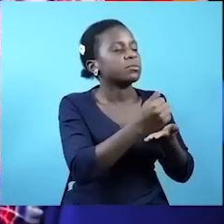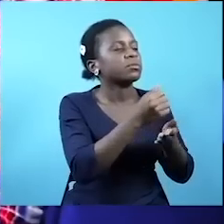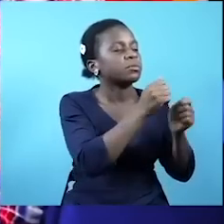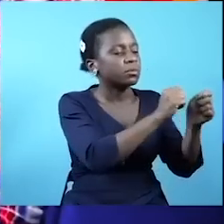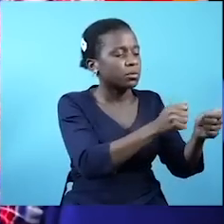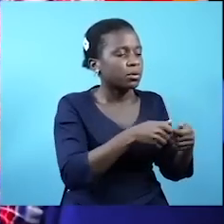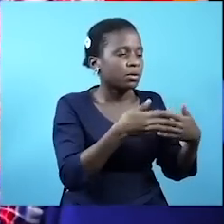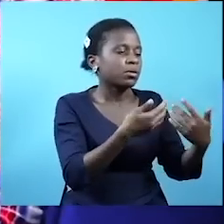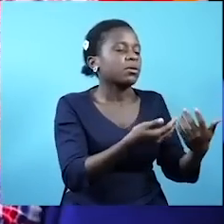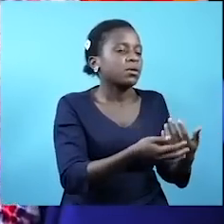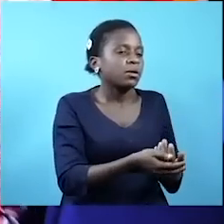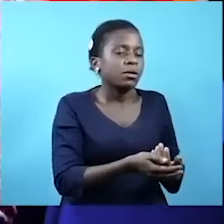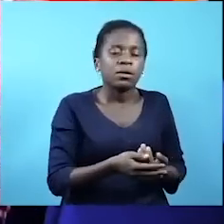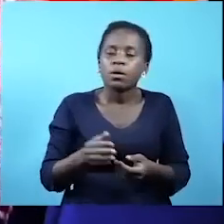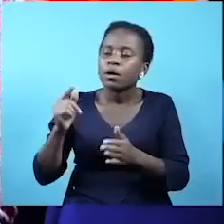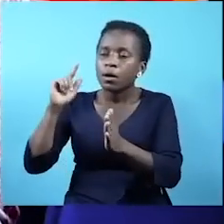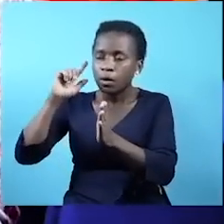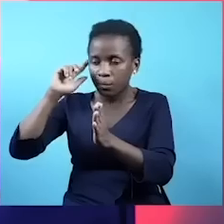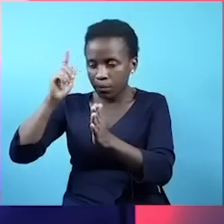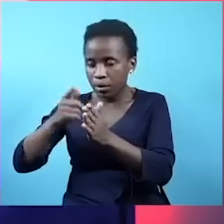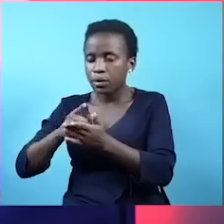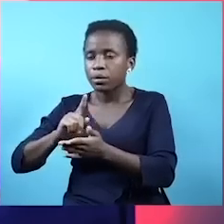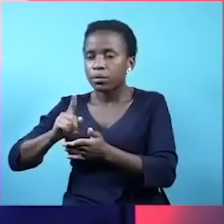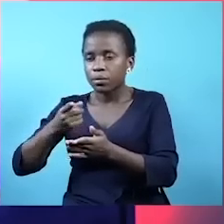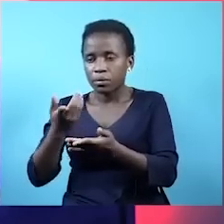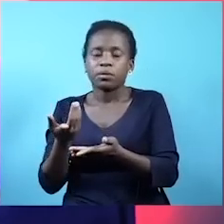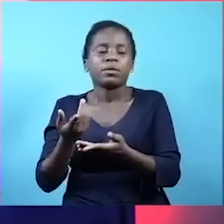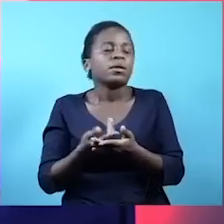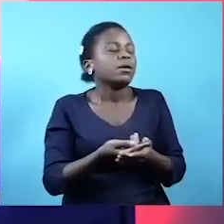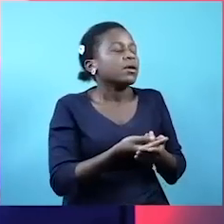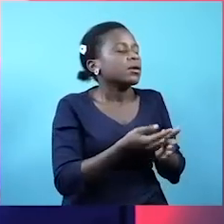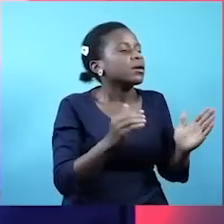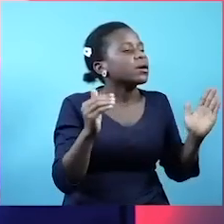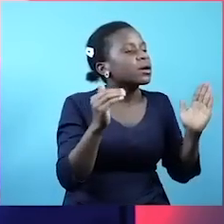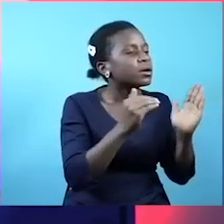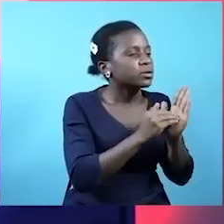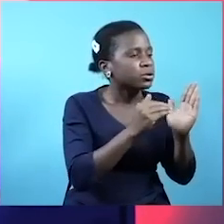Kwa hiyo unataka kusema kwa mba. Tapsiri yako ni nini. Marake ni mekuuliza. Kwa amba katiba. Dio.